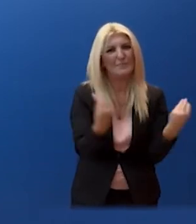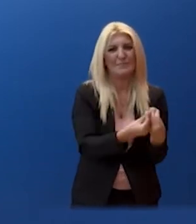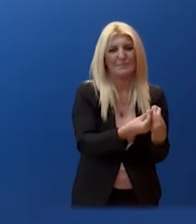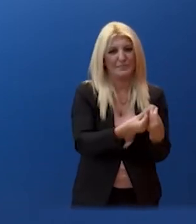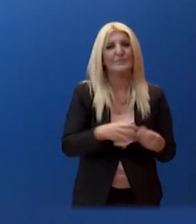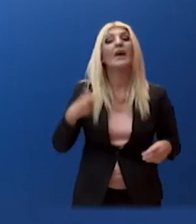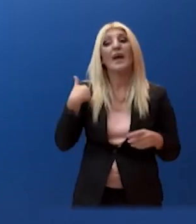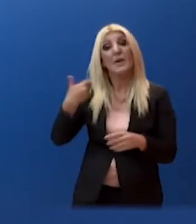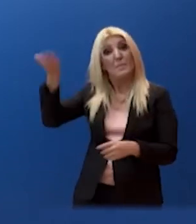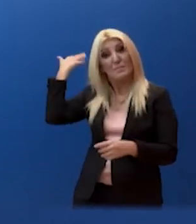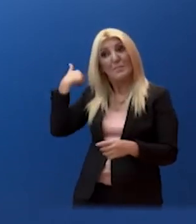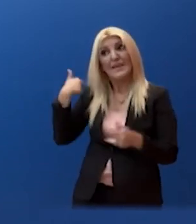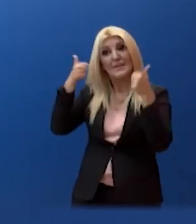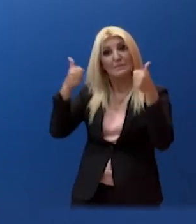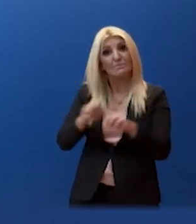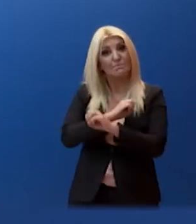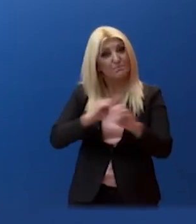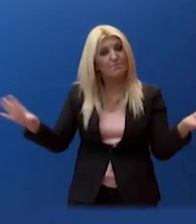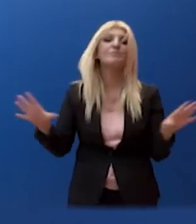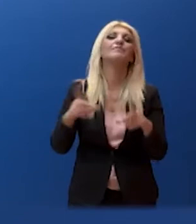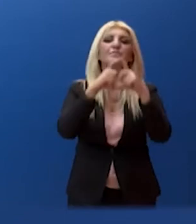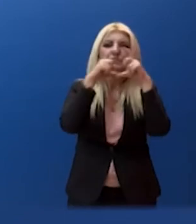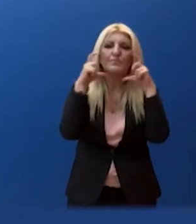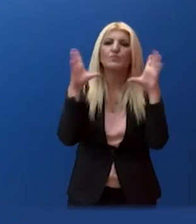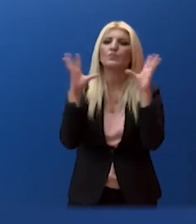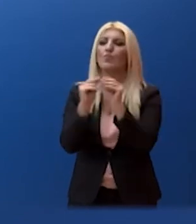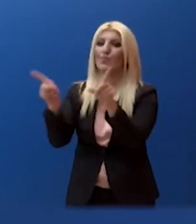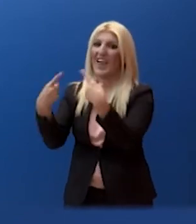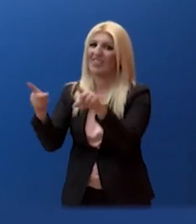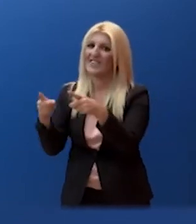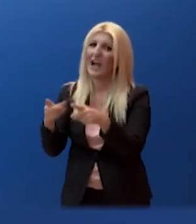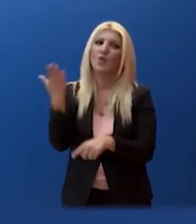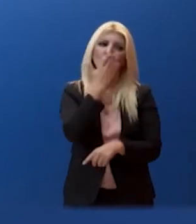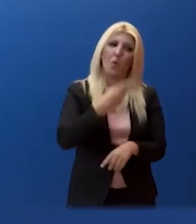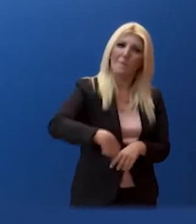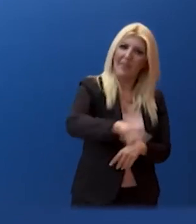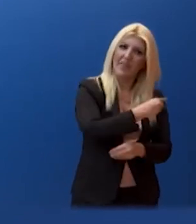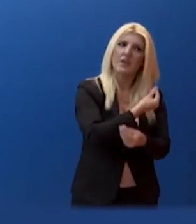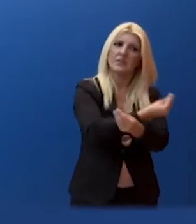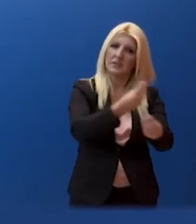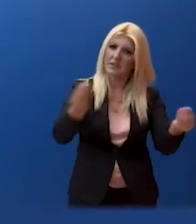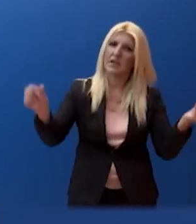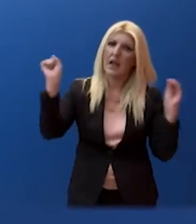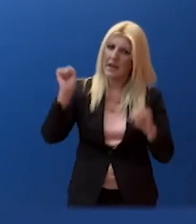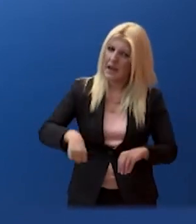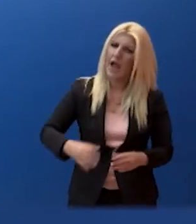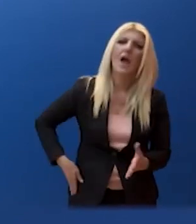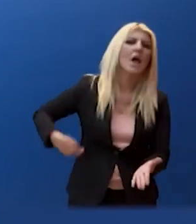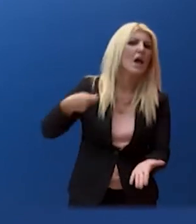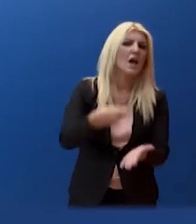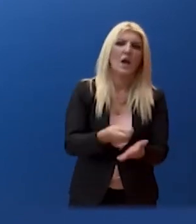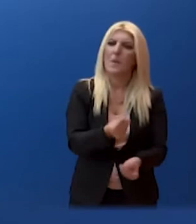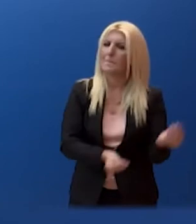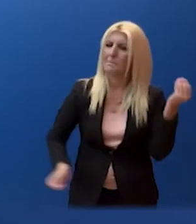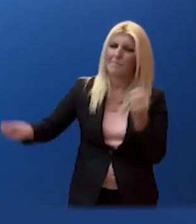σχολικής χρονιάς σε εκπαιδευτικούς και μαθητές, θα δοθούν κανονικά, χωρίς καμία παραπάνω επιβάρυνση για